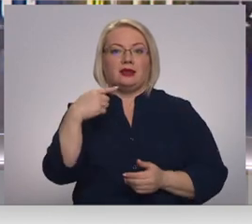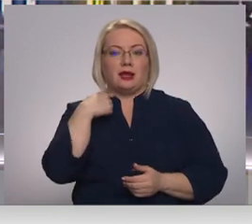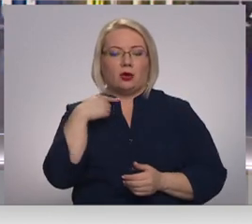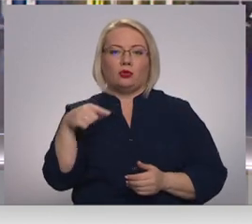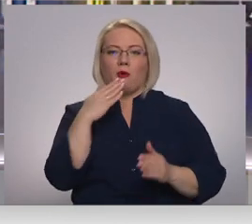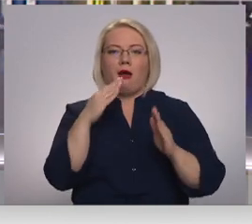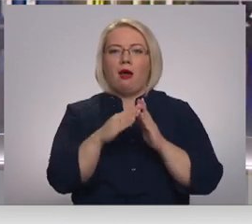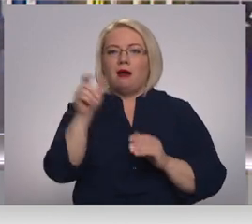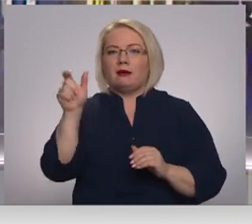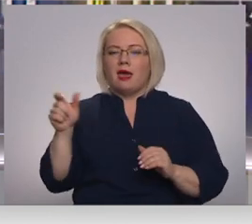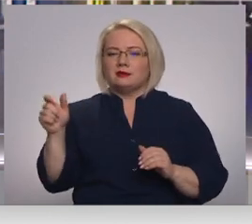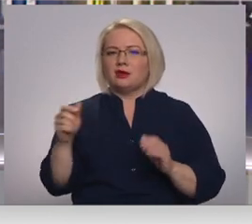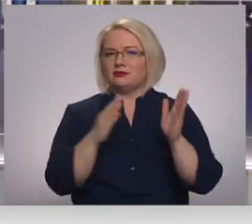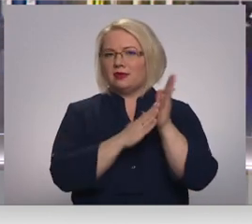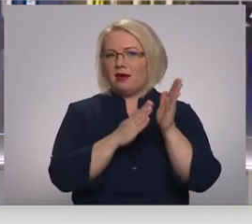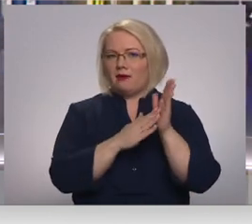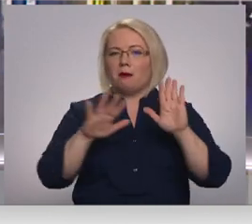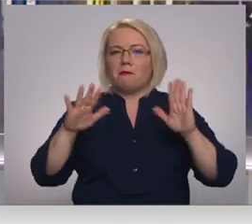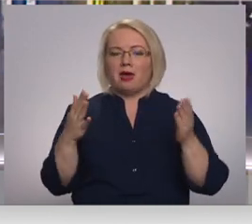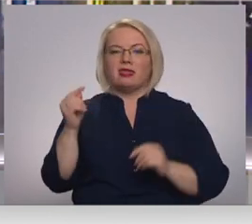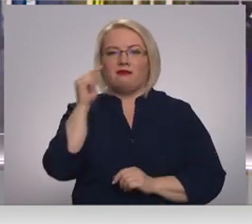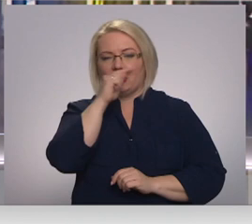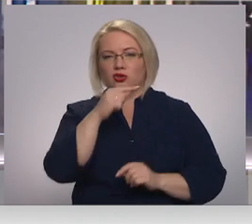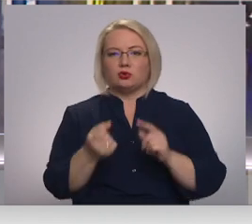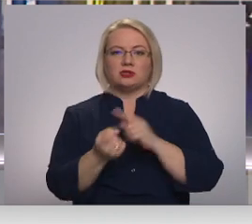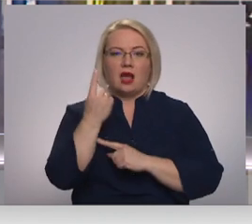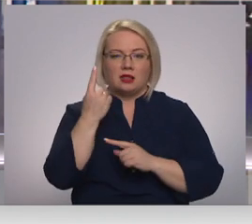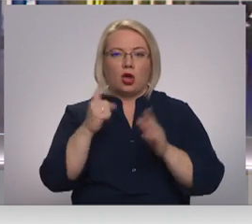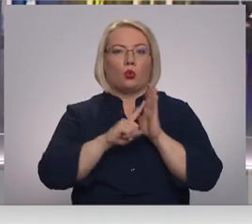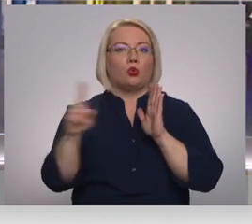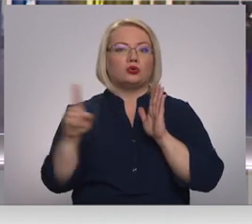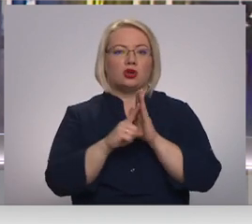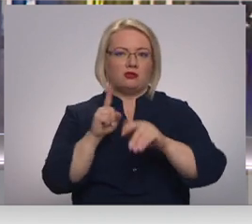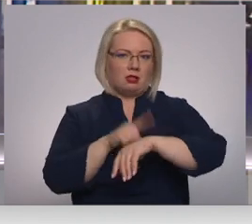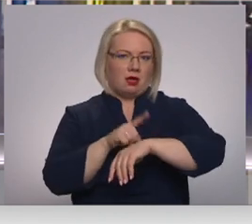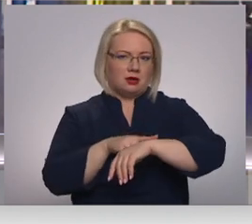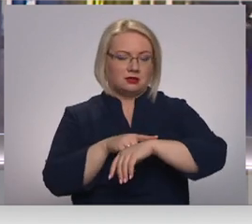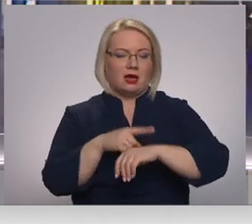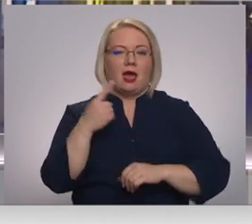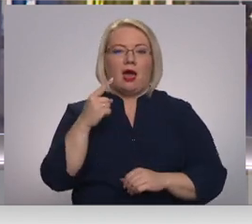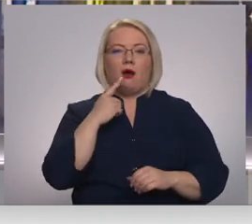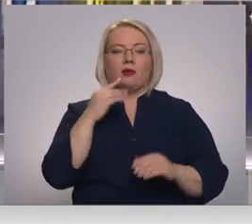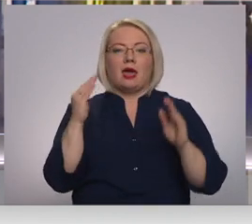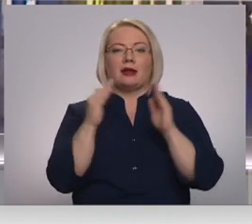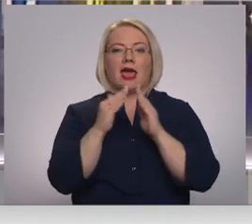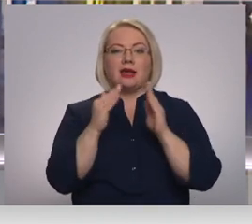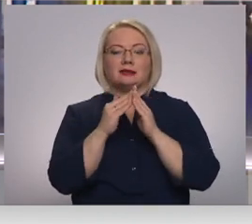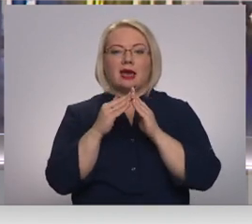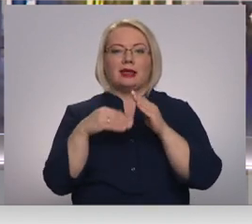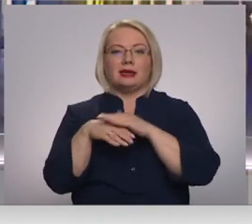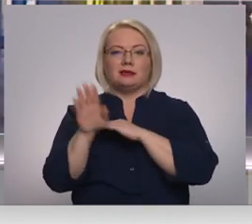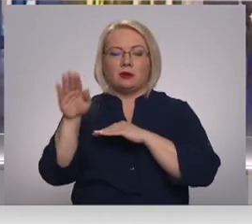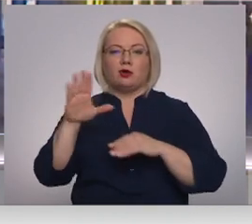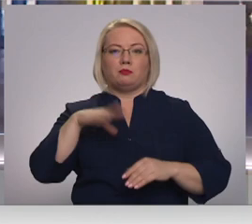reizeknieši uzteic. Taču vilšanos radīs kursēšanas laiks. Ociens reizekni atstāja pēcpusdienā, kad